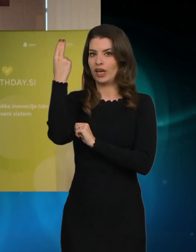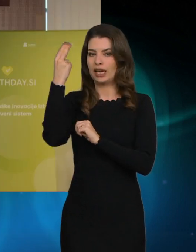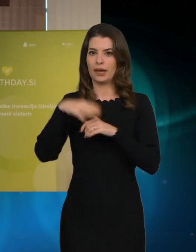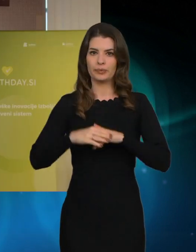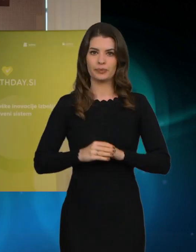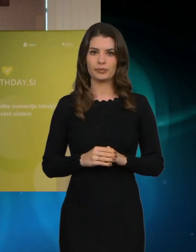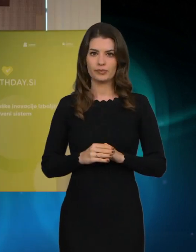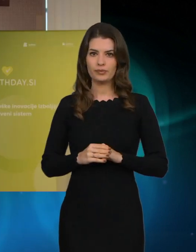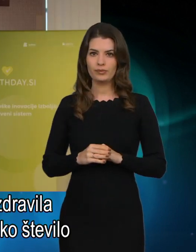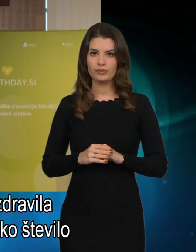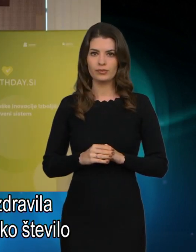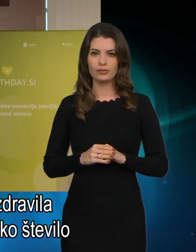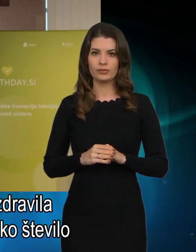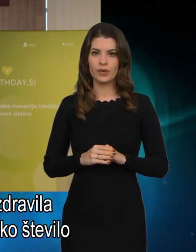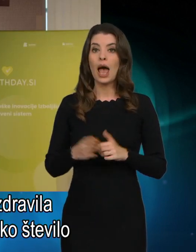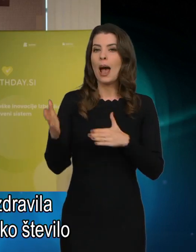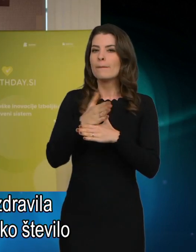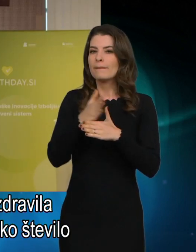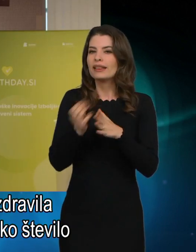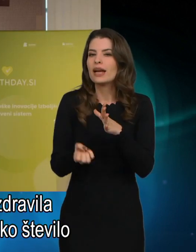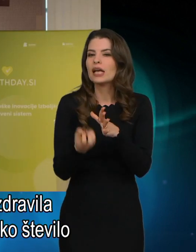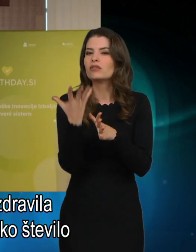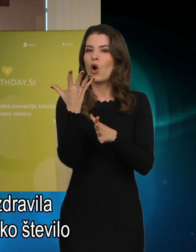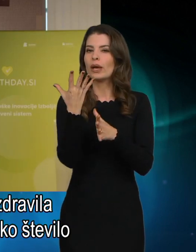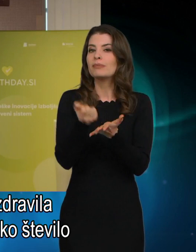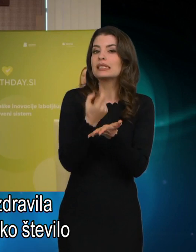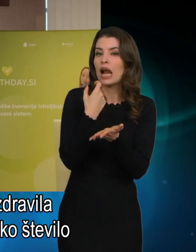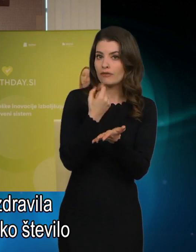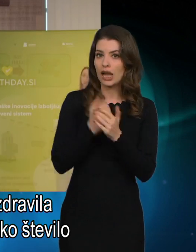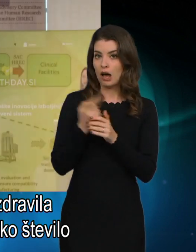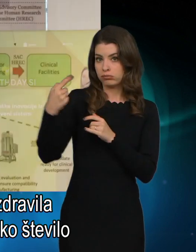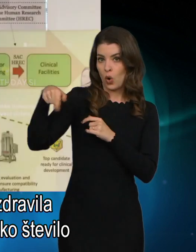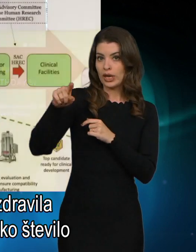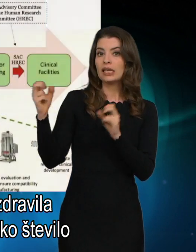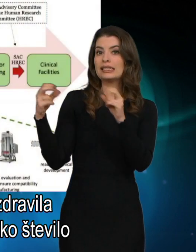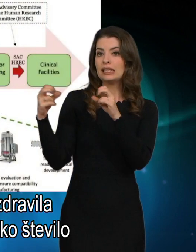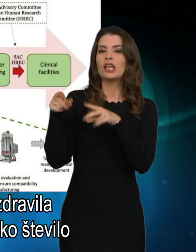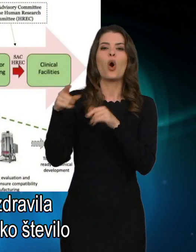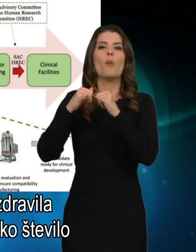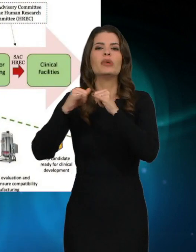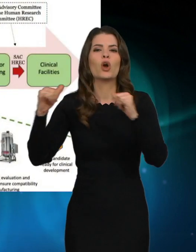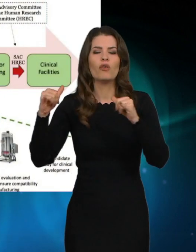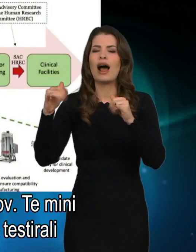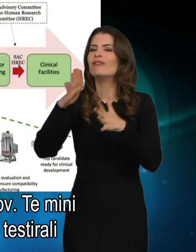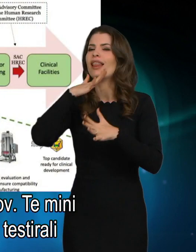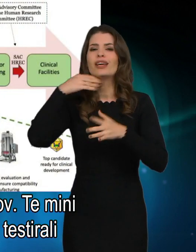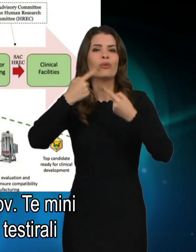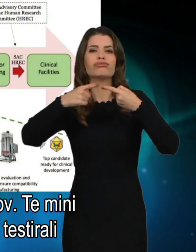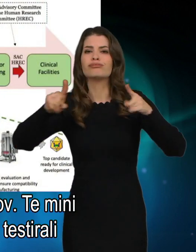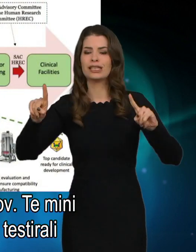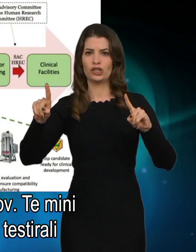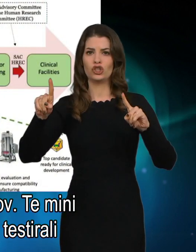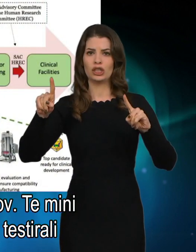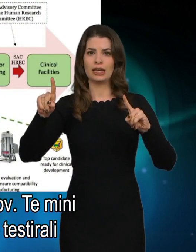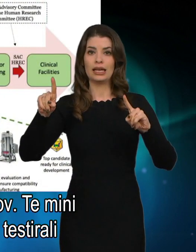V sklopu tega razvoja zdravila so oni oblikovali res veliko število teh terapivskih